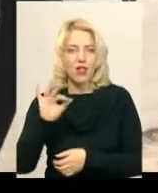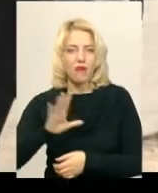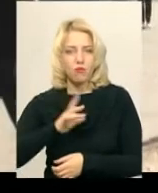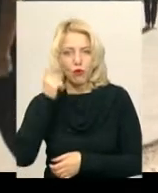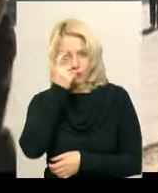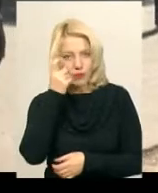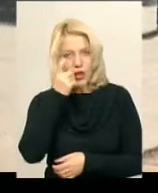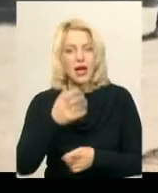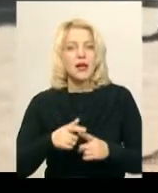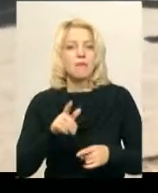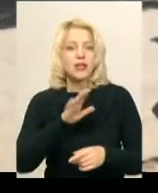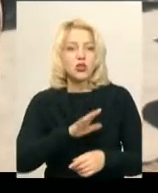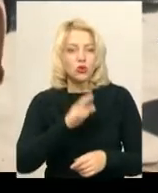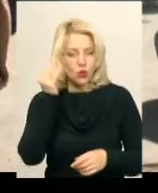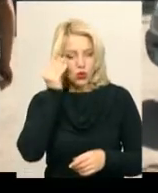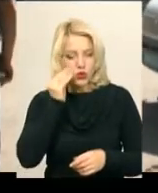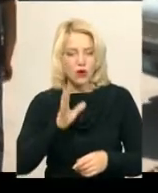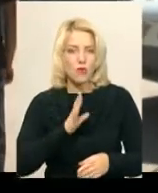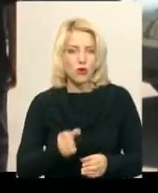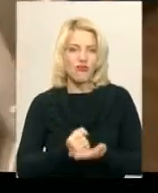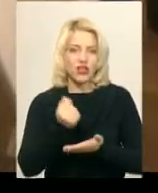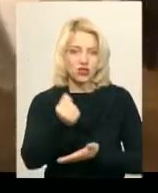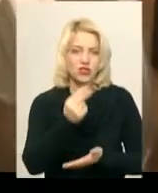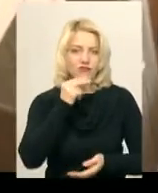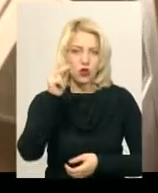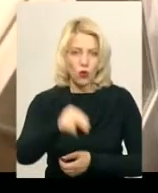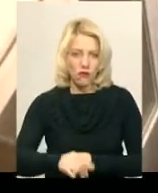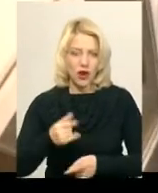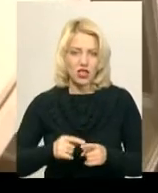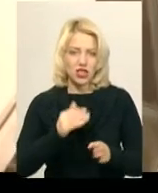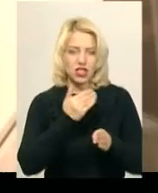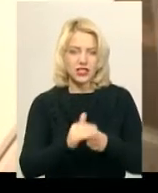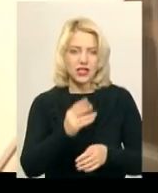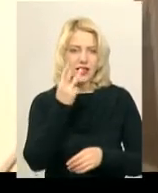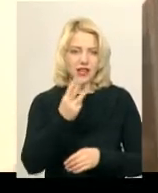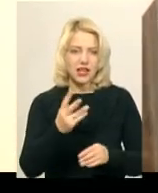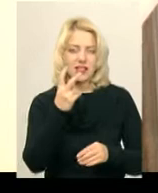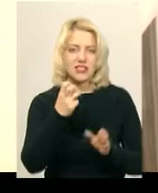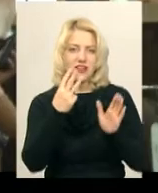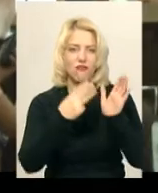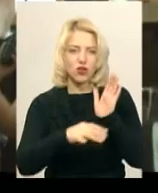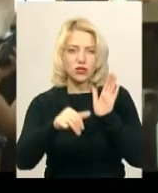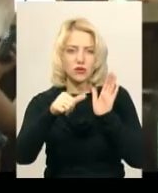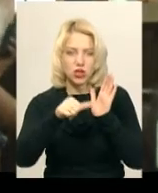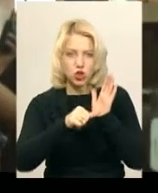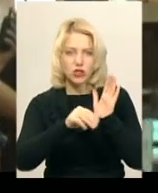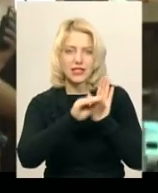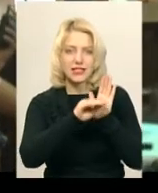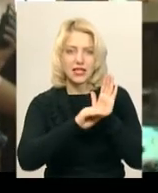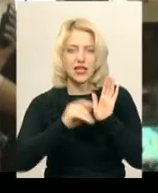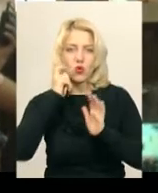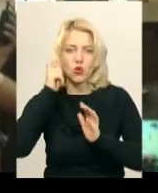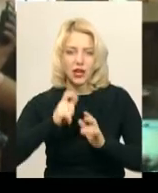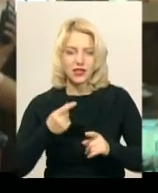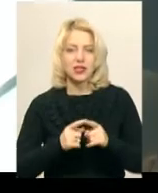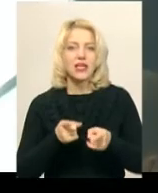стані. Підозрюваному експосадовцю висунули звинувачення за частиною 3 статті 286 Кримінального кодексу України. Йому